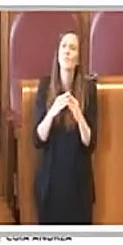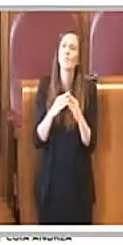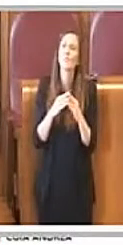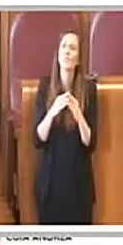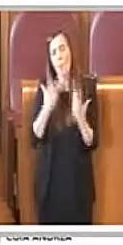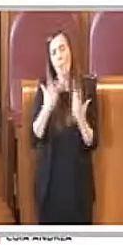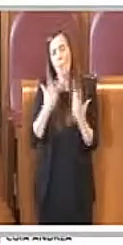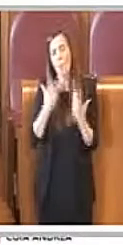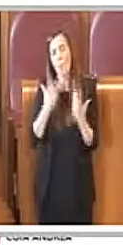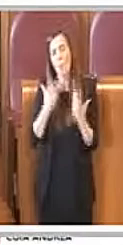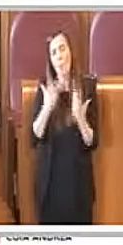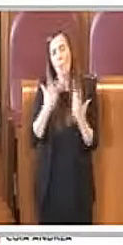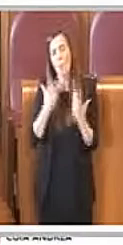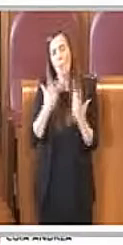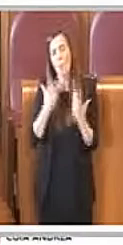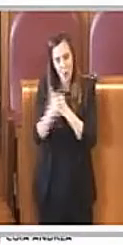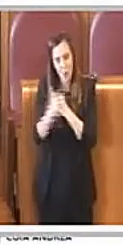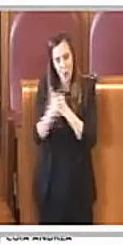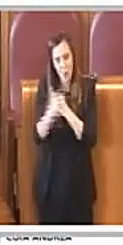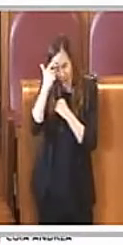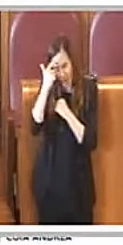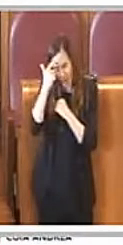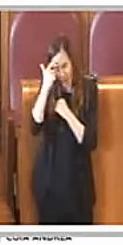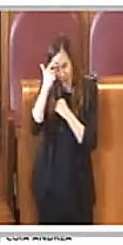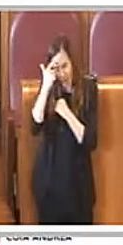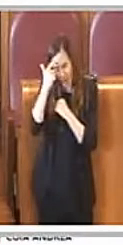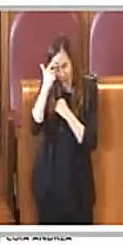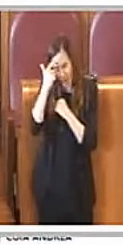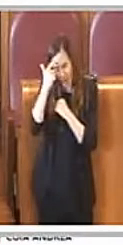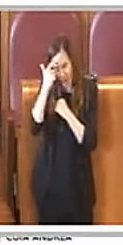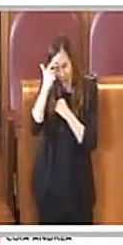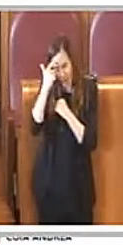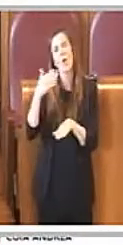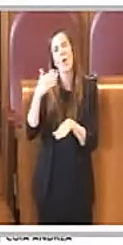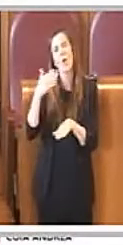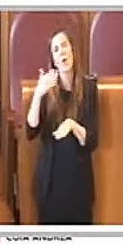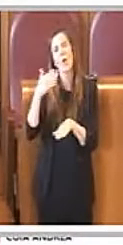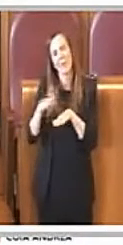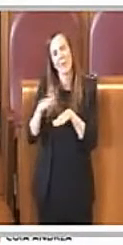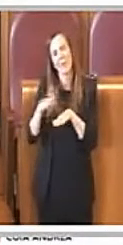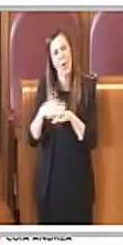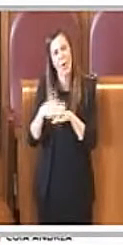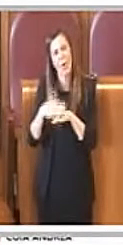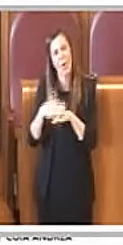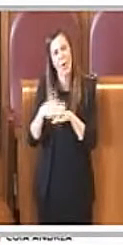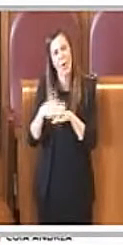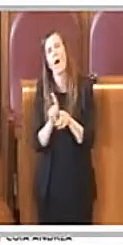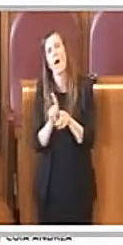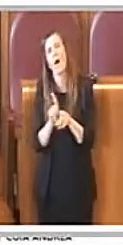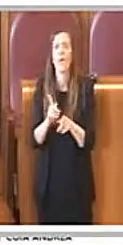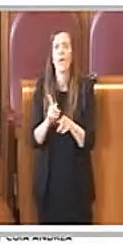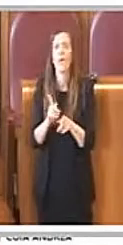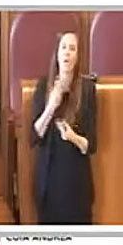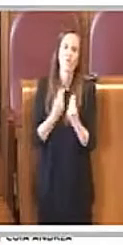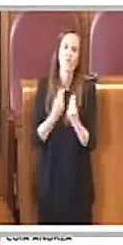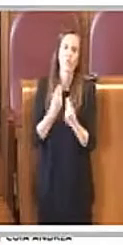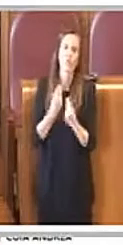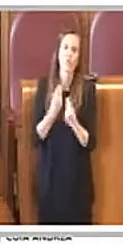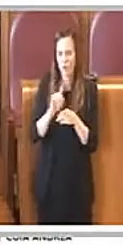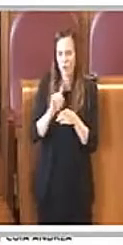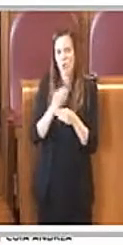opposizione sia al governo che qui in Roma Capitale è abituato a queste strumentalizzazioni, purtroppo rimanendo a livello